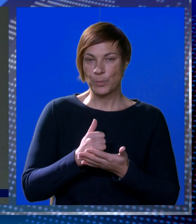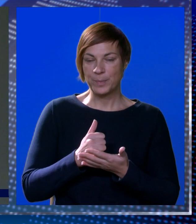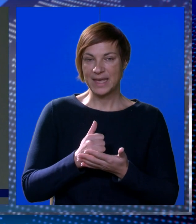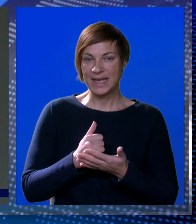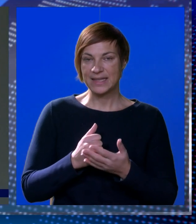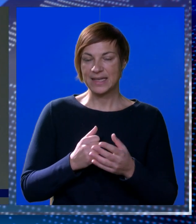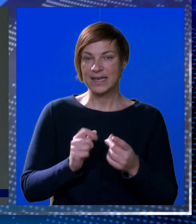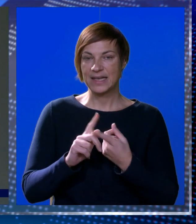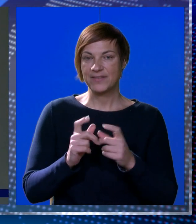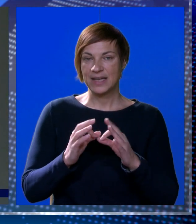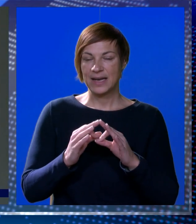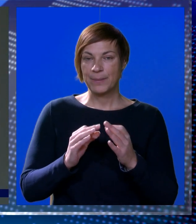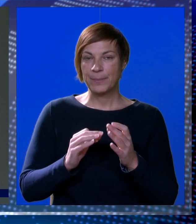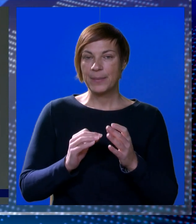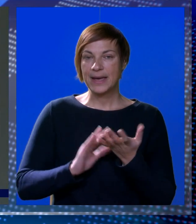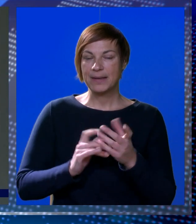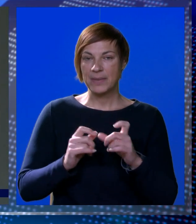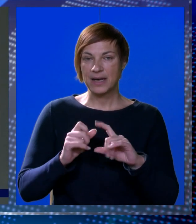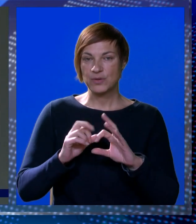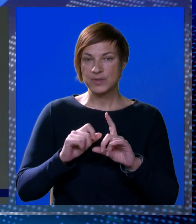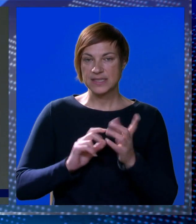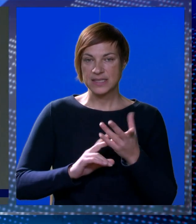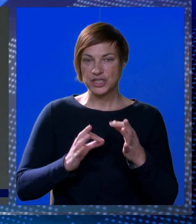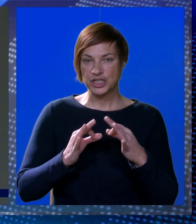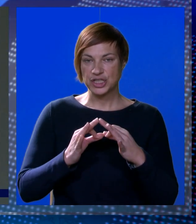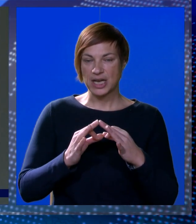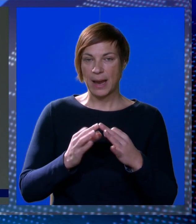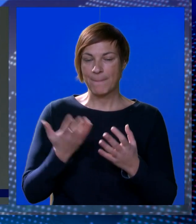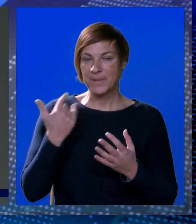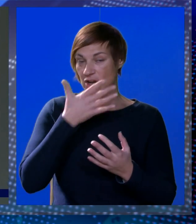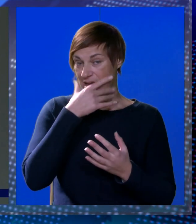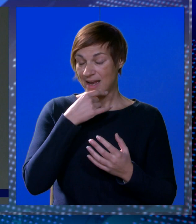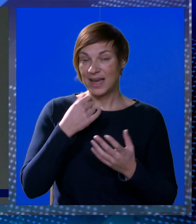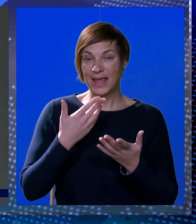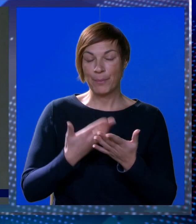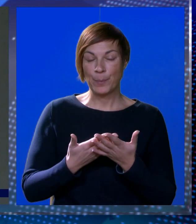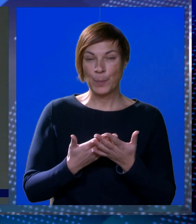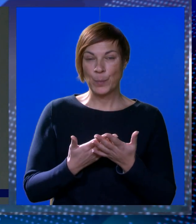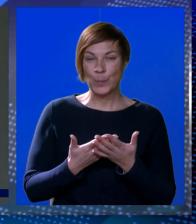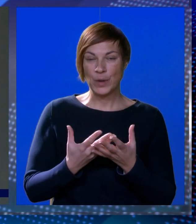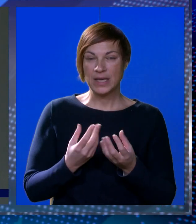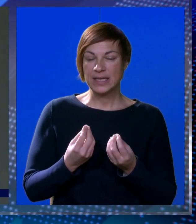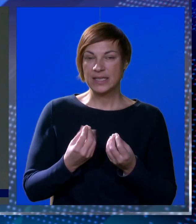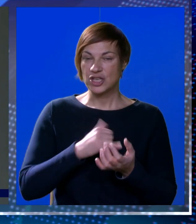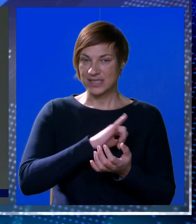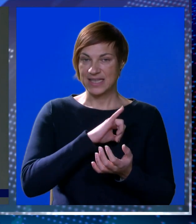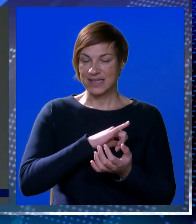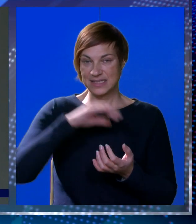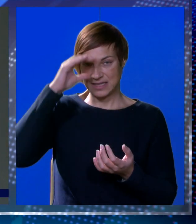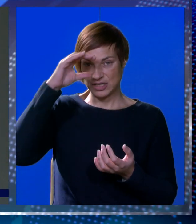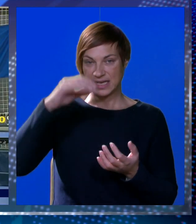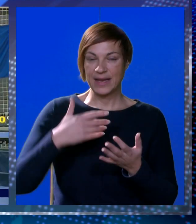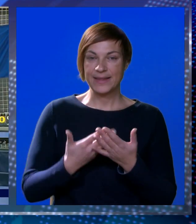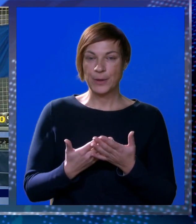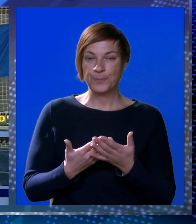povijedili Filipa Mikulića i Mara Mileusnića, tako da bilo je dosta lijepo i dosta atraktivno